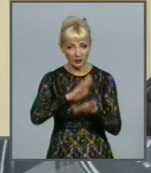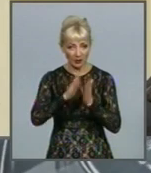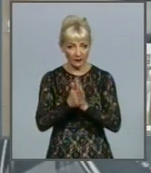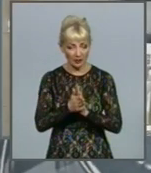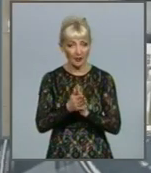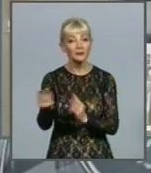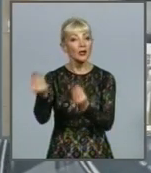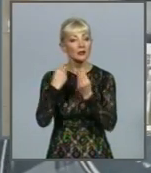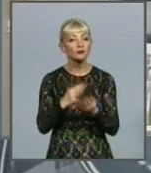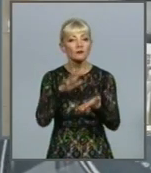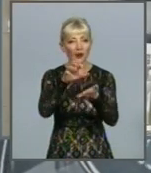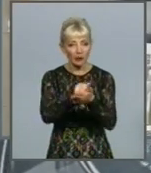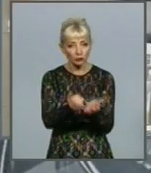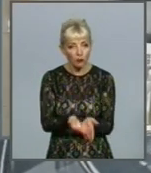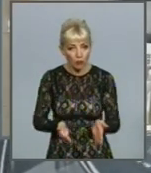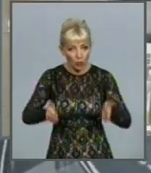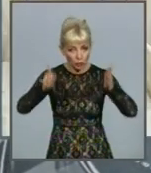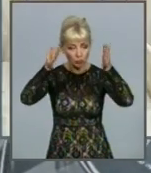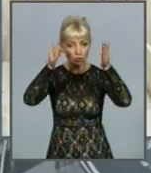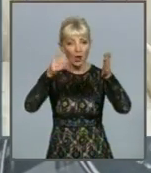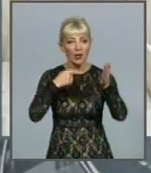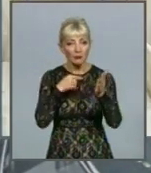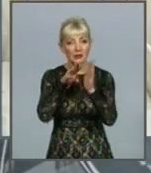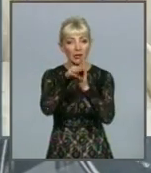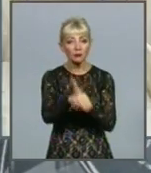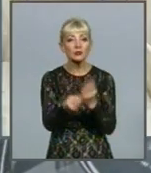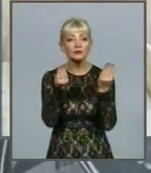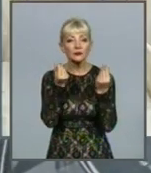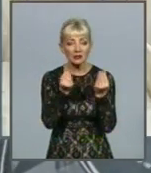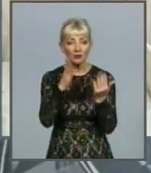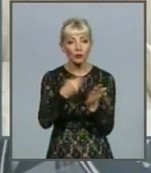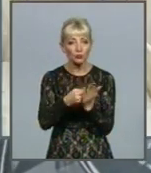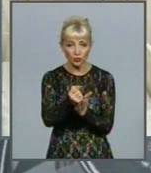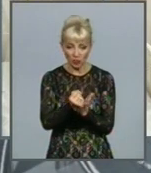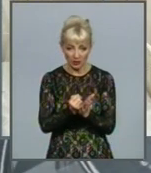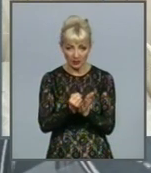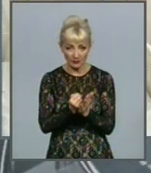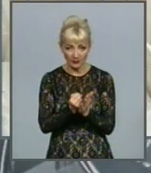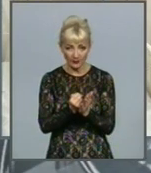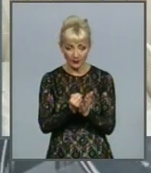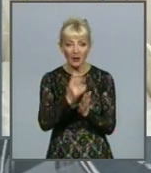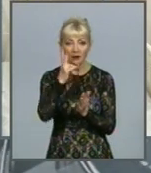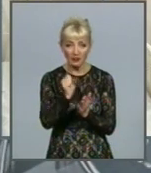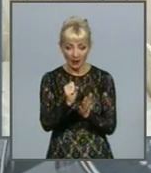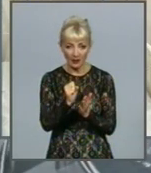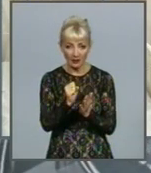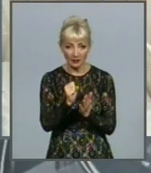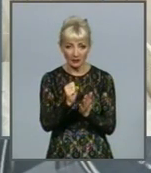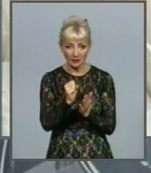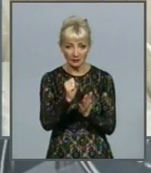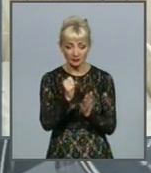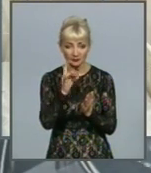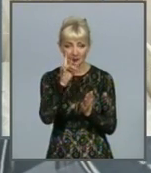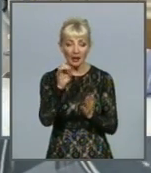бочки. Ми заложимо фінансування в бюджеті на аренду. Тому що